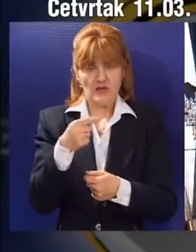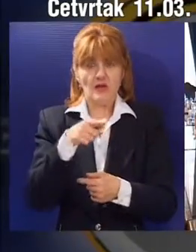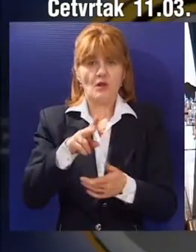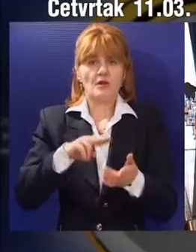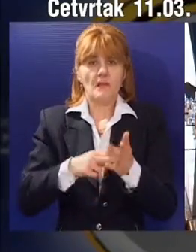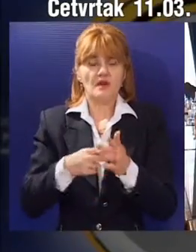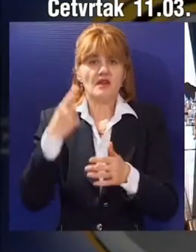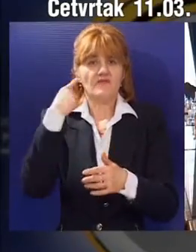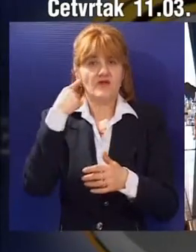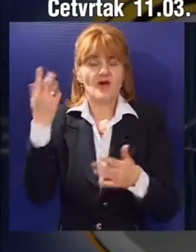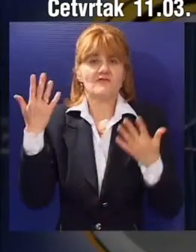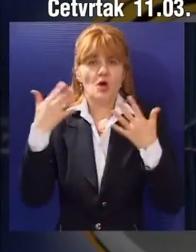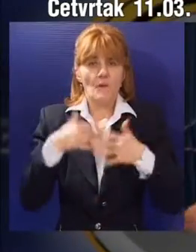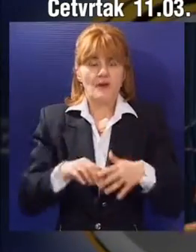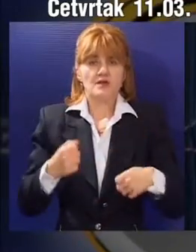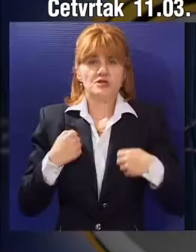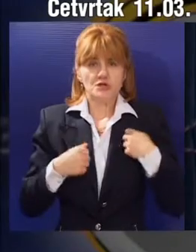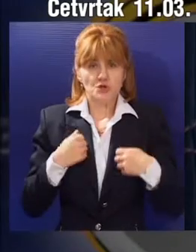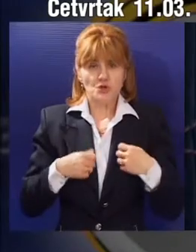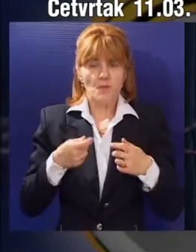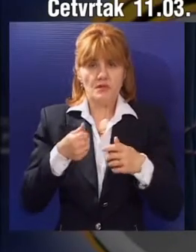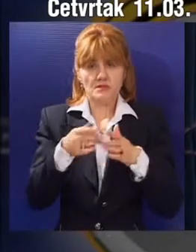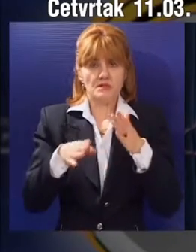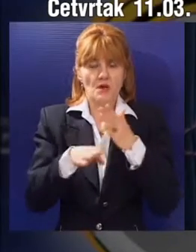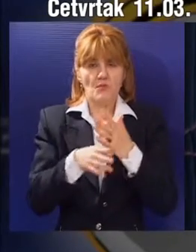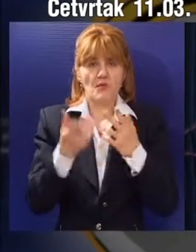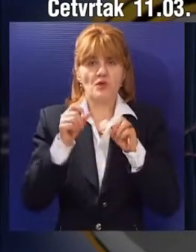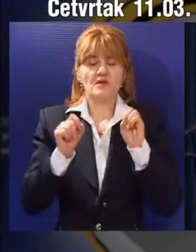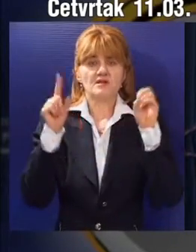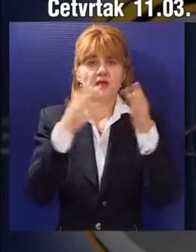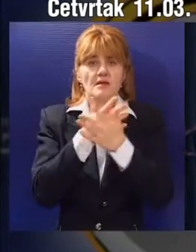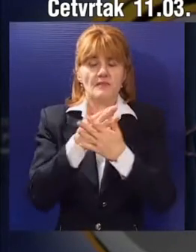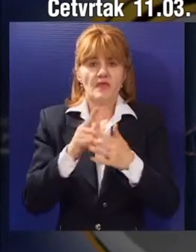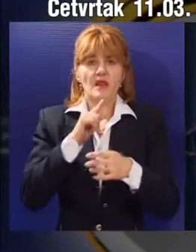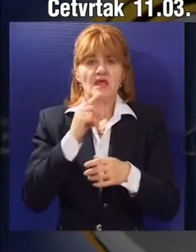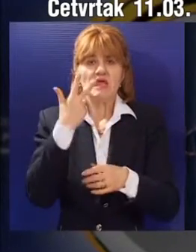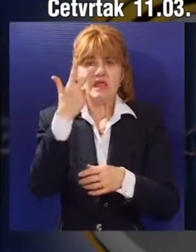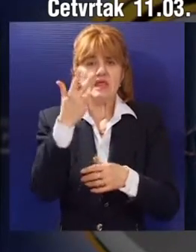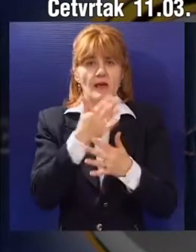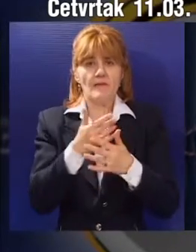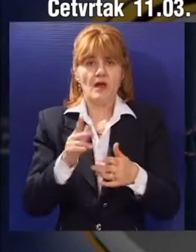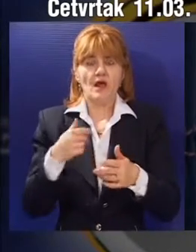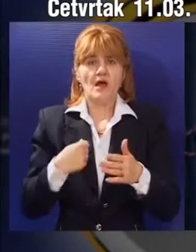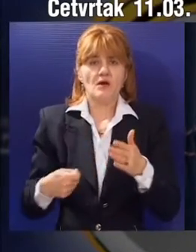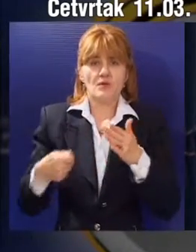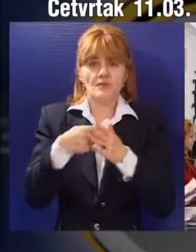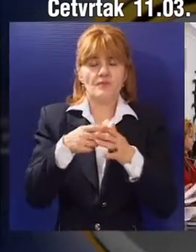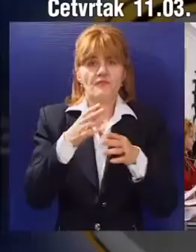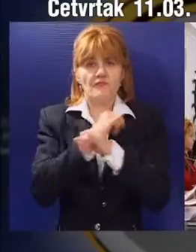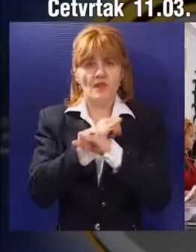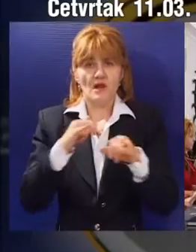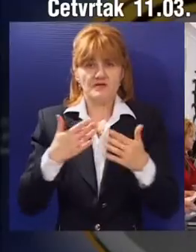subvencije za javno preduzeće Supotica Trans u iznosu od 17 miliona dinara, a 3 miliona za kapitalno vlaganje.